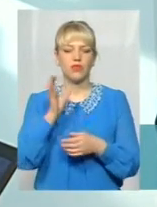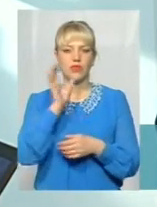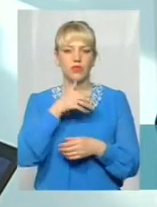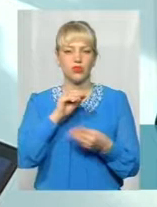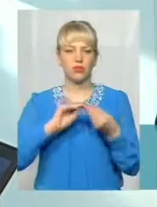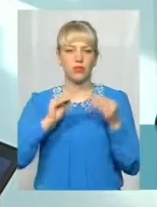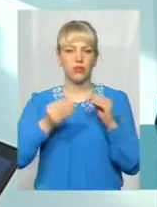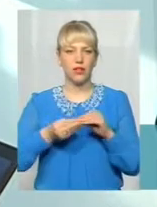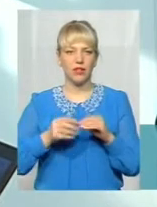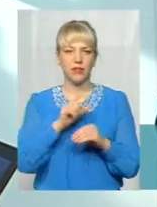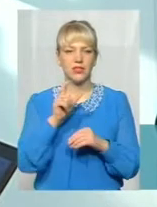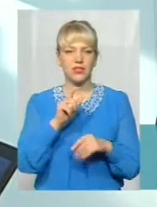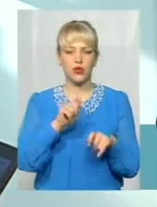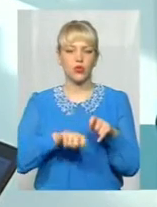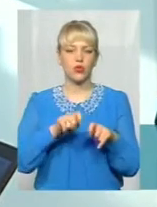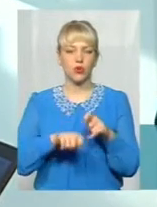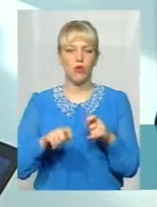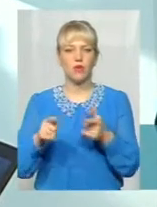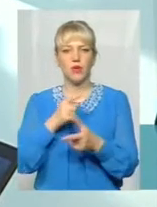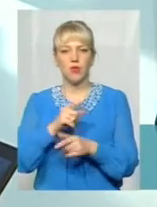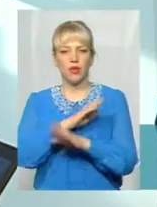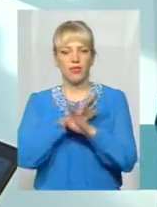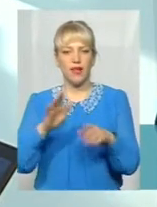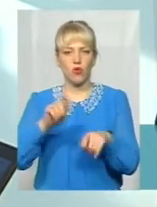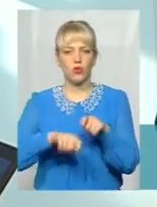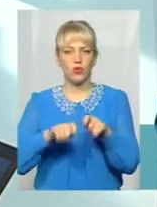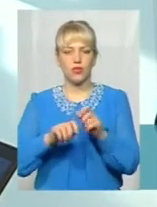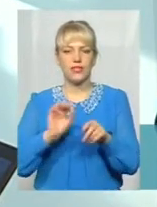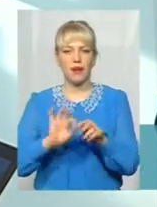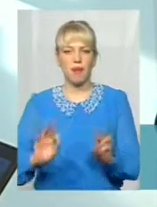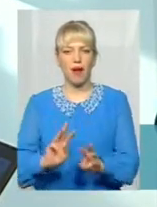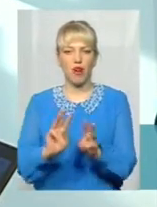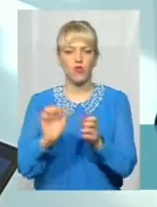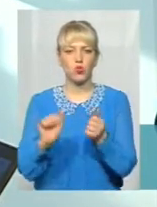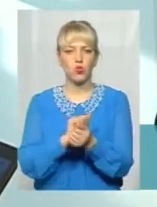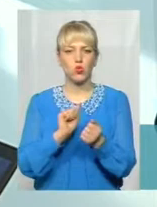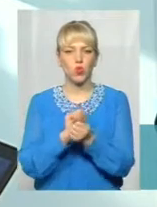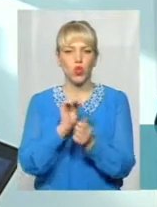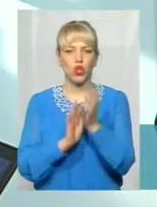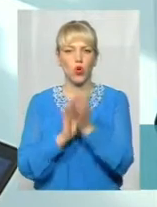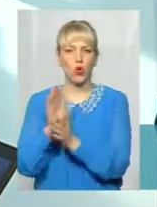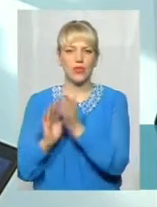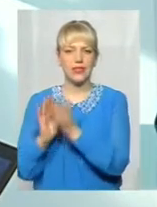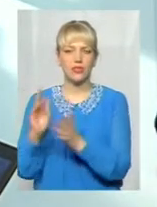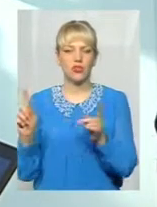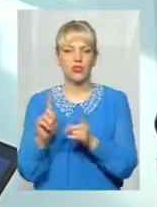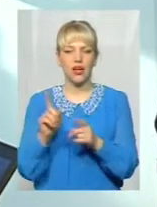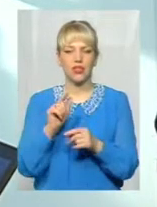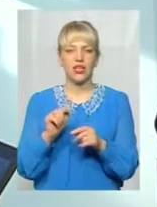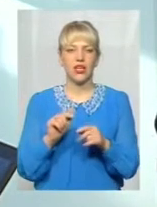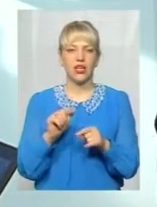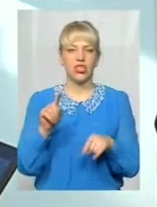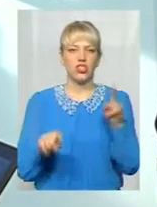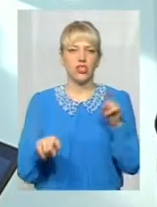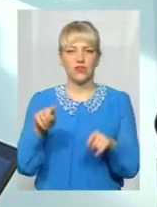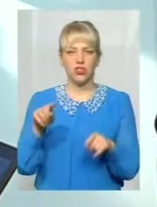контрольованим або неконтрольованим спалюванням сухої рослинності, яке час від часу приводить